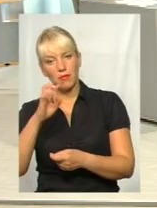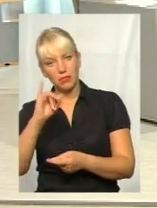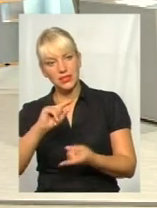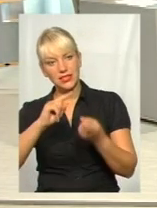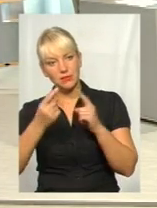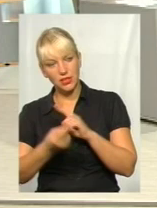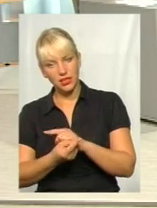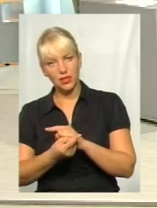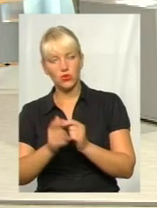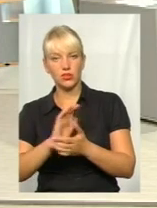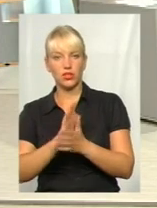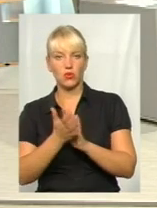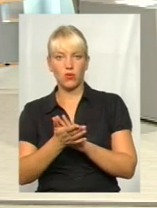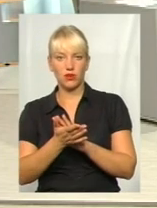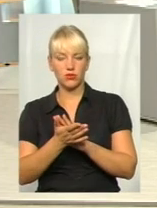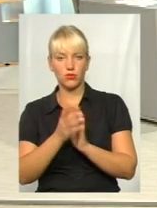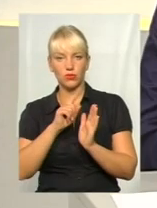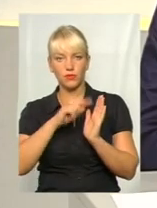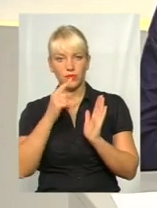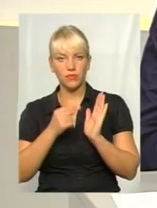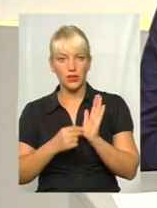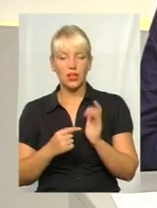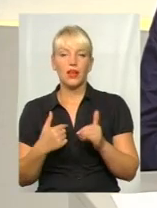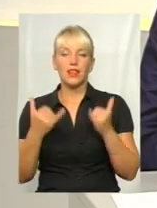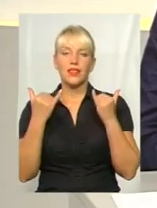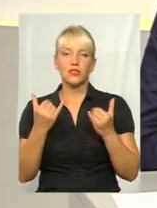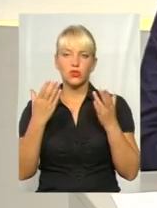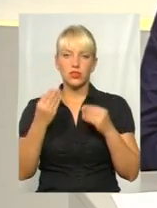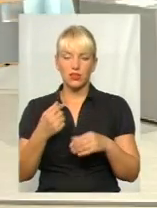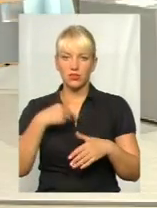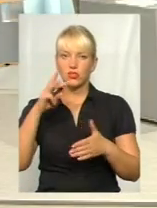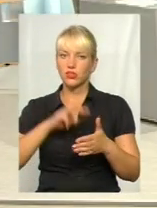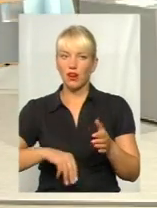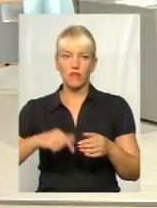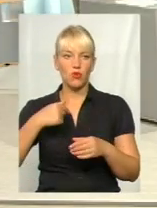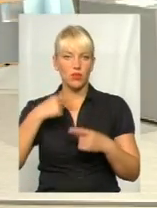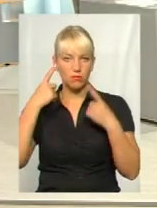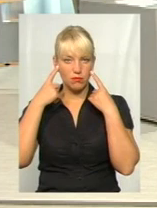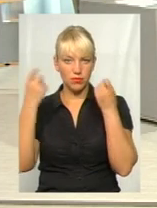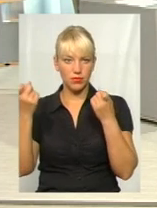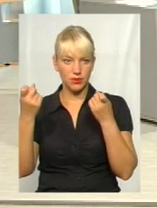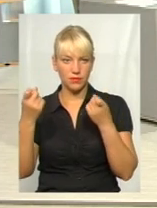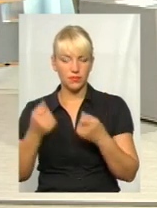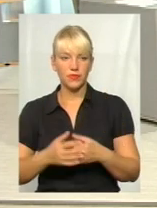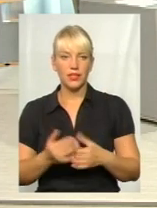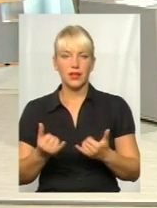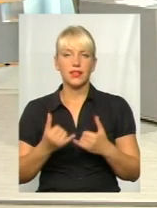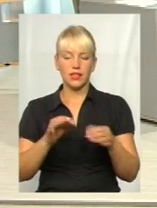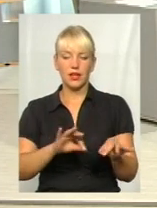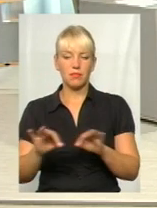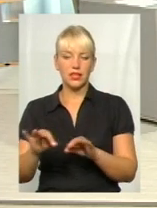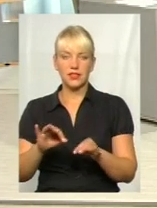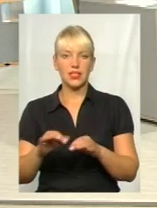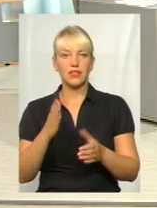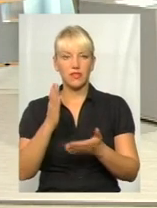Ви знаєте, я хотів би відмітити, що на сьогоднішній день, на мою точку зору, штрафи в нас вже і так немає. Я перевізну Київ, штрафи є для